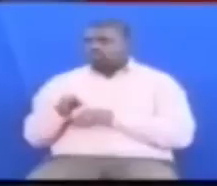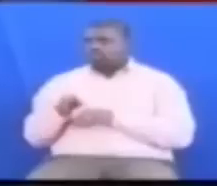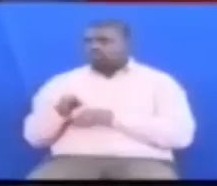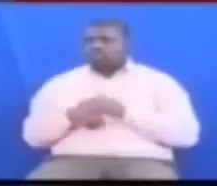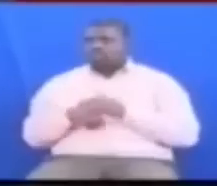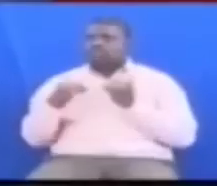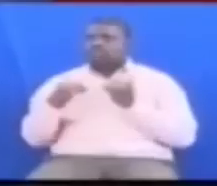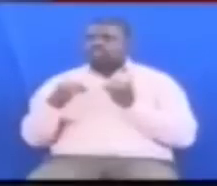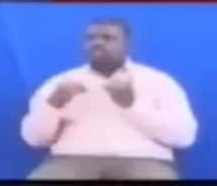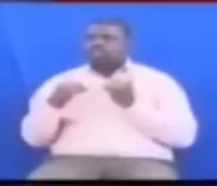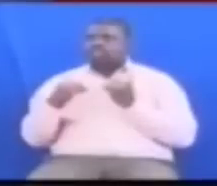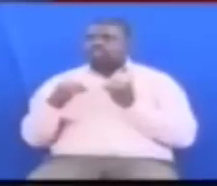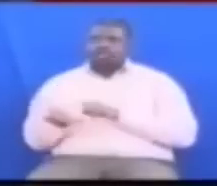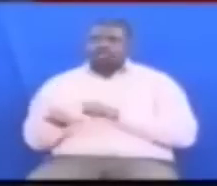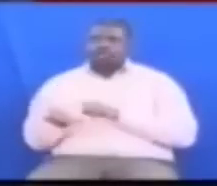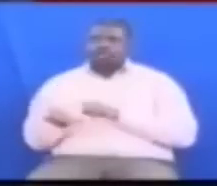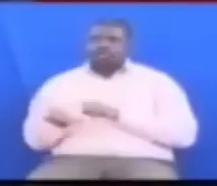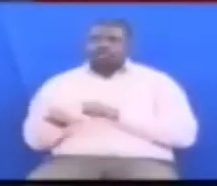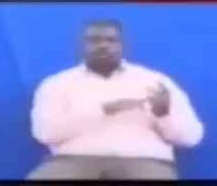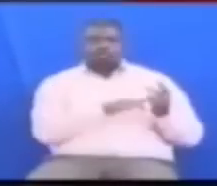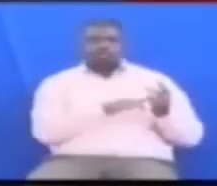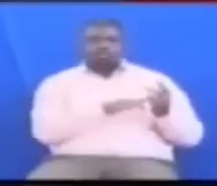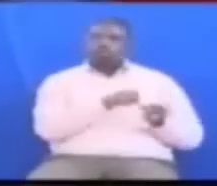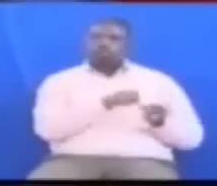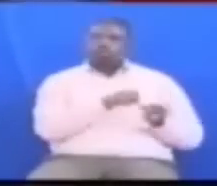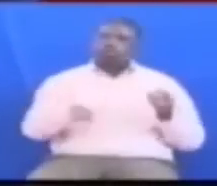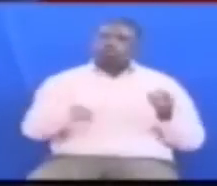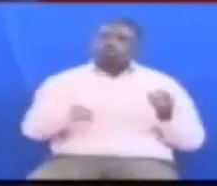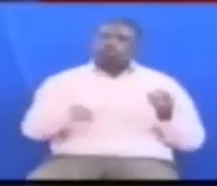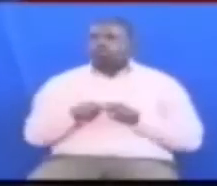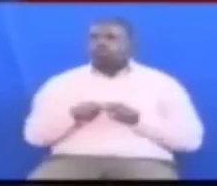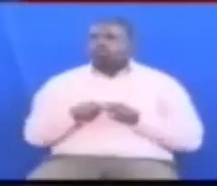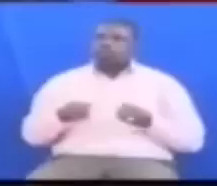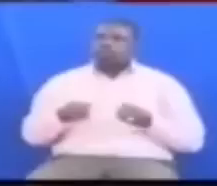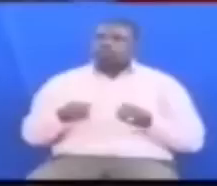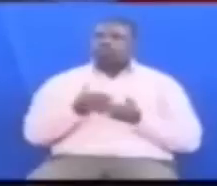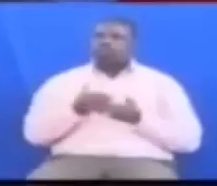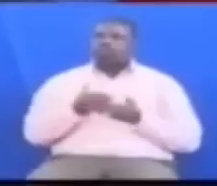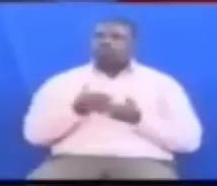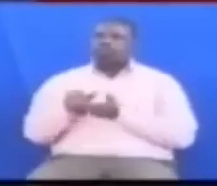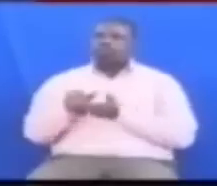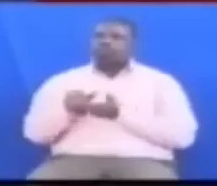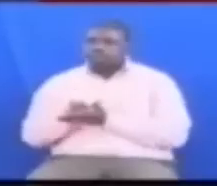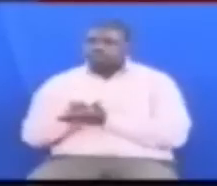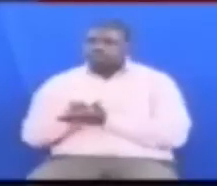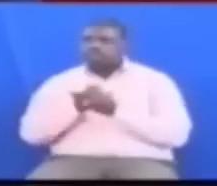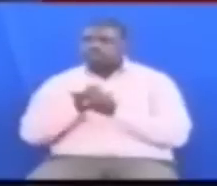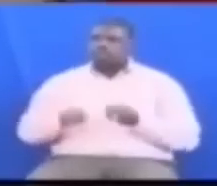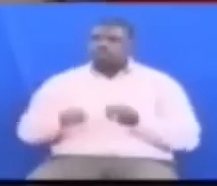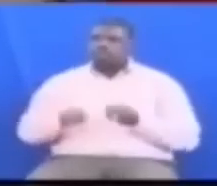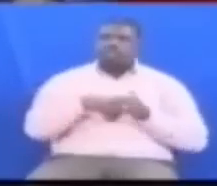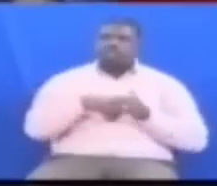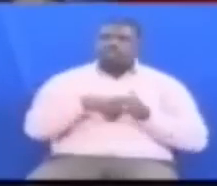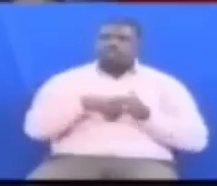Wagombea wetu alivuenda kutaka kuteuliwa Wakainguliwa Wakainguliwa bila sababu za msingi Wakainguliwa bila usaratibu